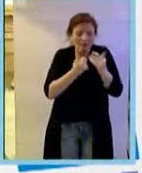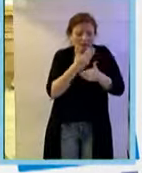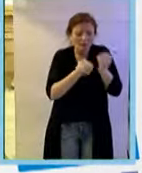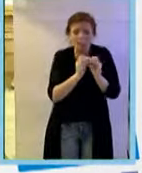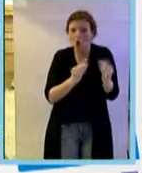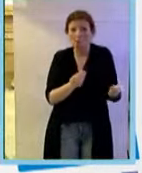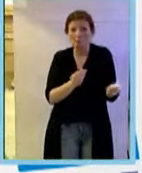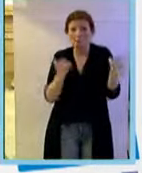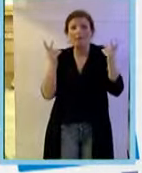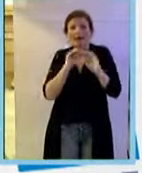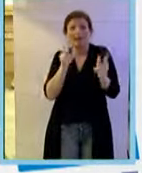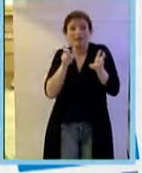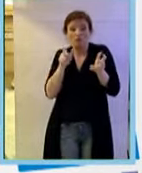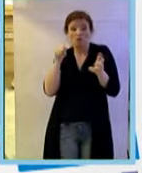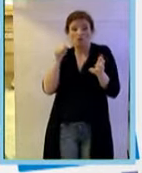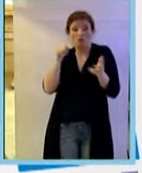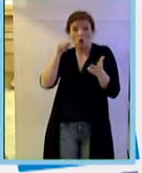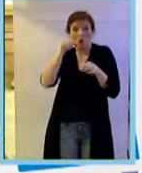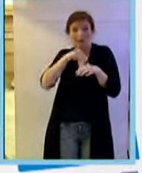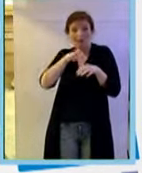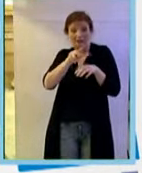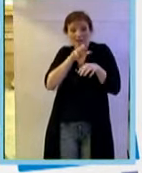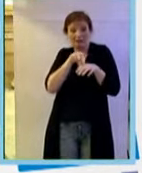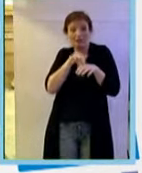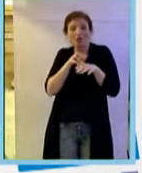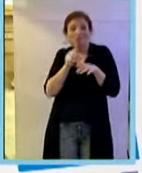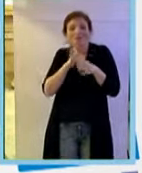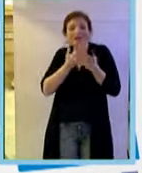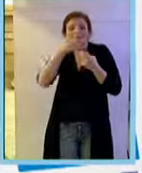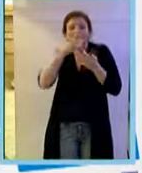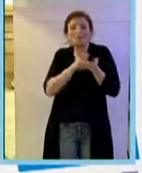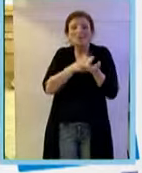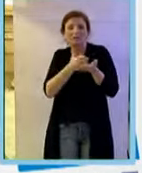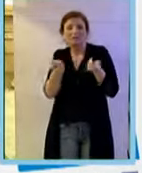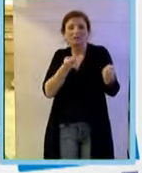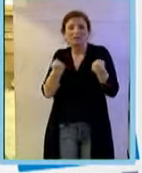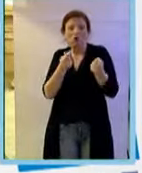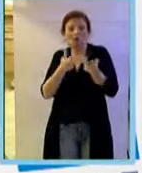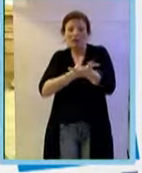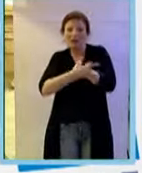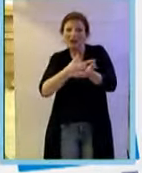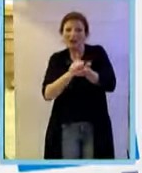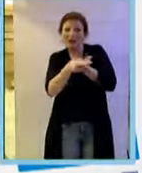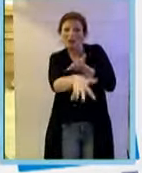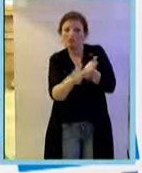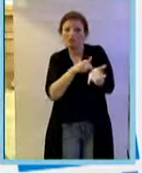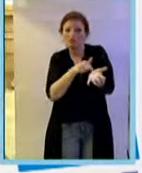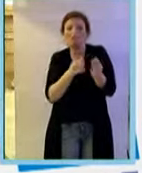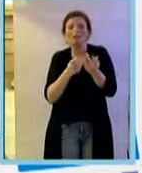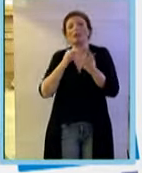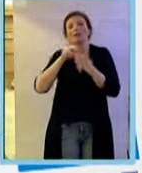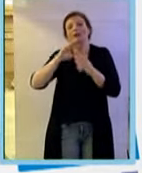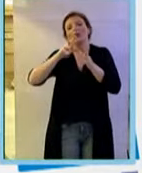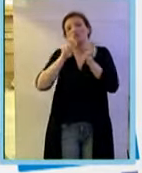che è caratterizzato come mediatore dell'angiogeni cell è il VEGF recettore 2, il